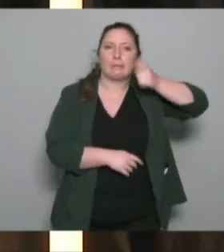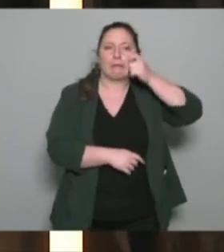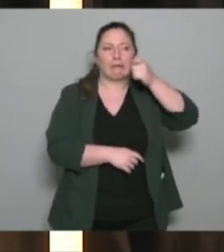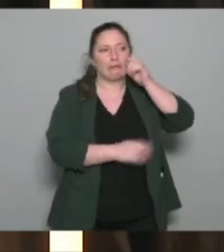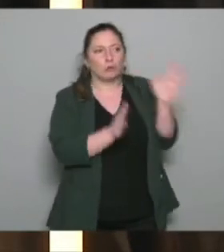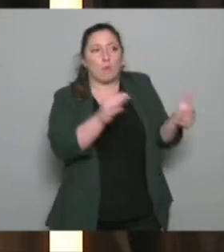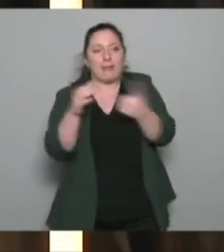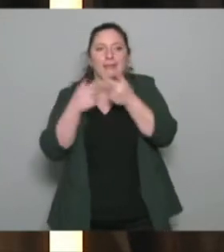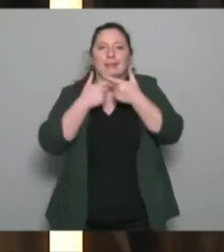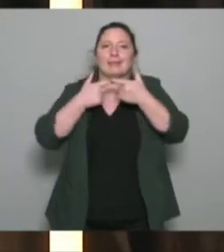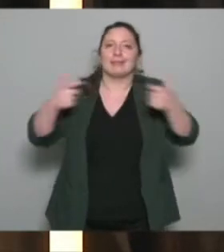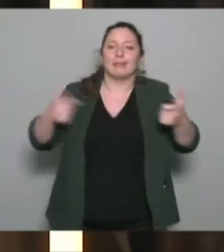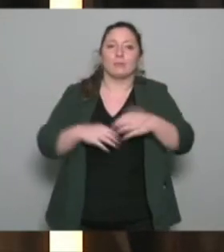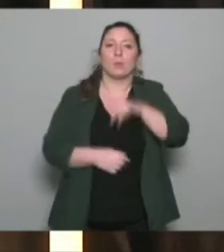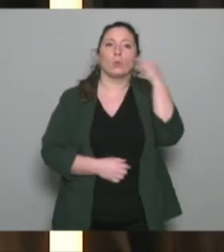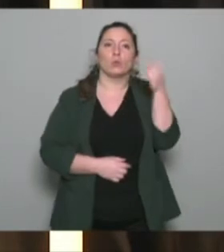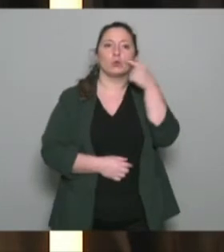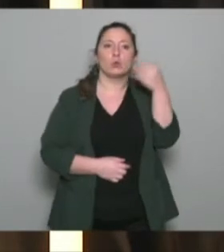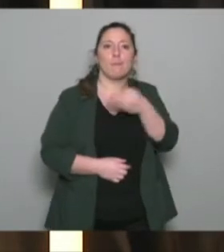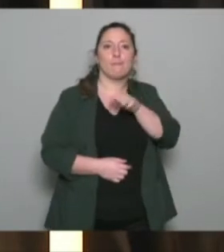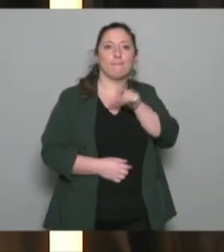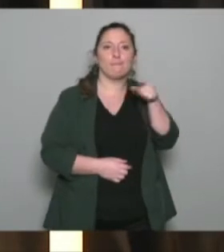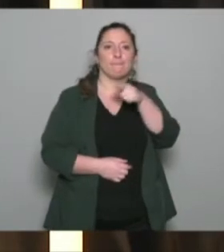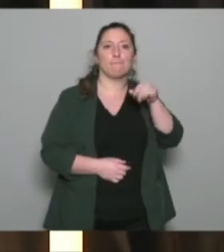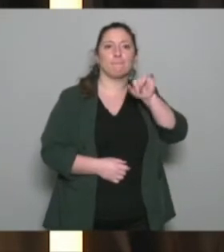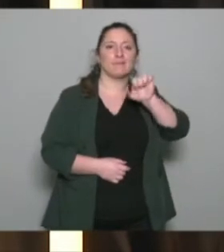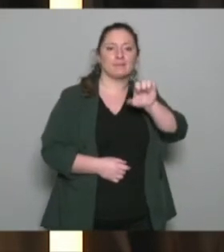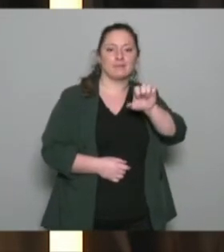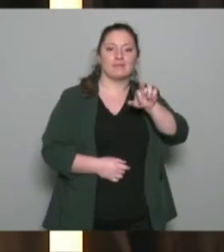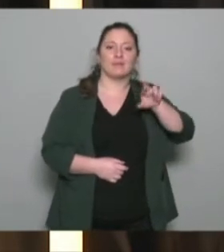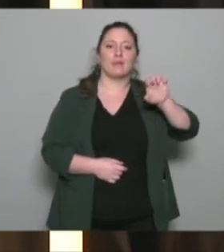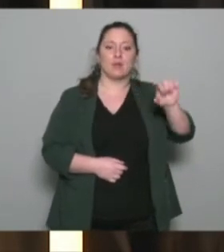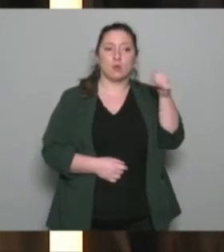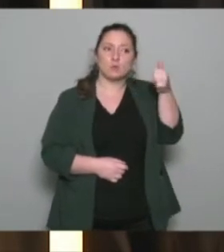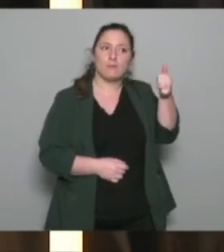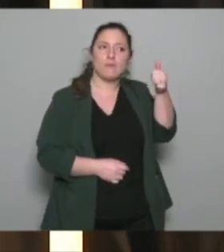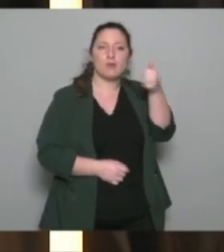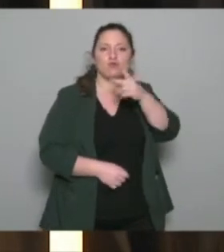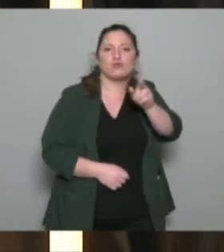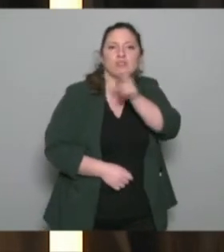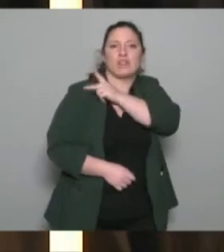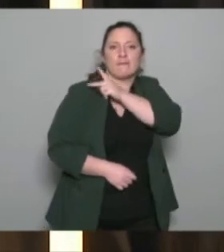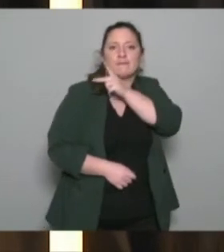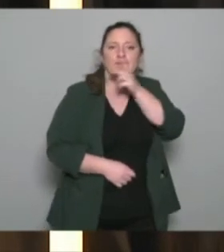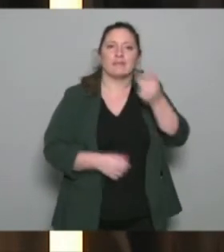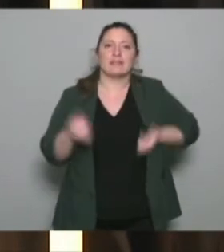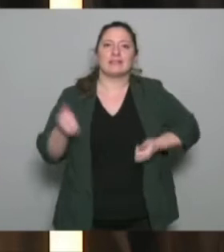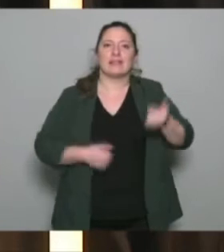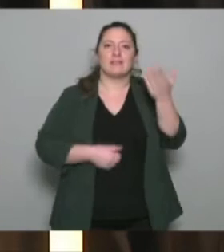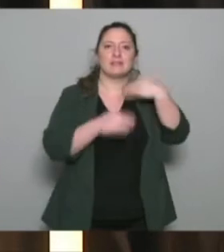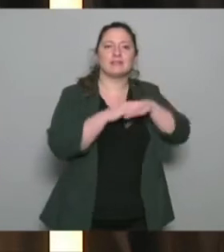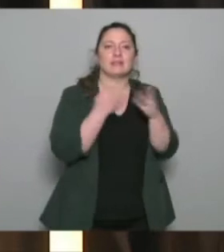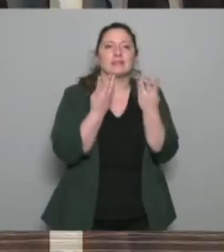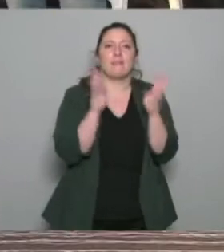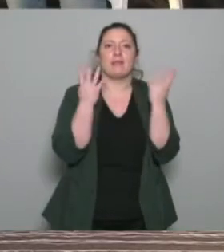fait le choix de prendre M. Anthony Mézière, qui est chef de service au service gériatrie d'un salle pétrière,